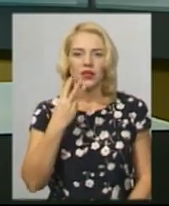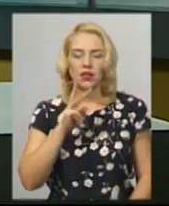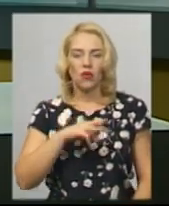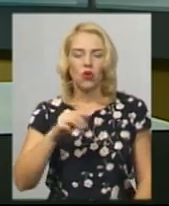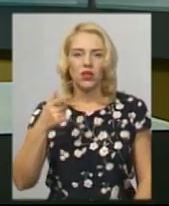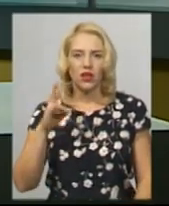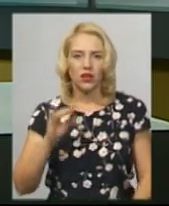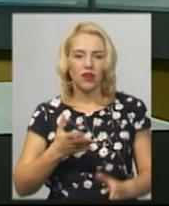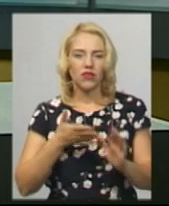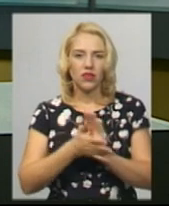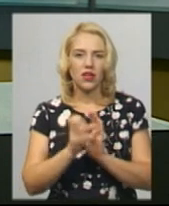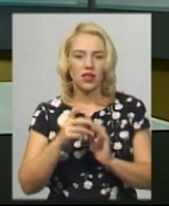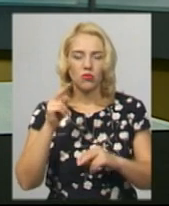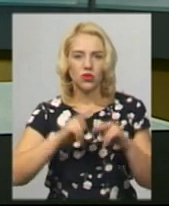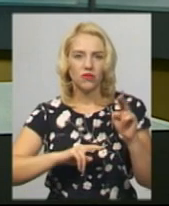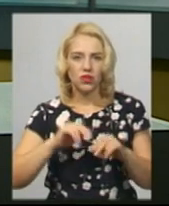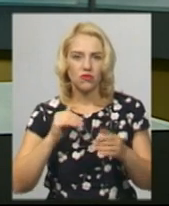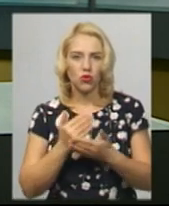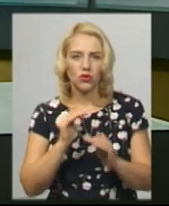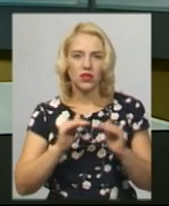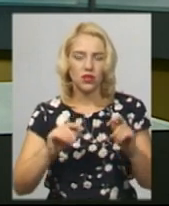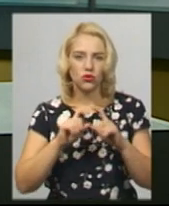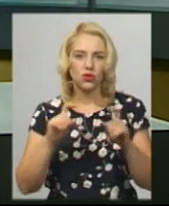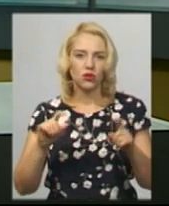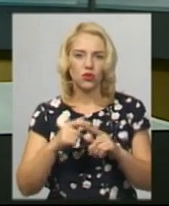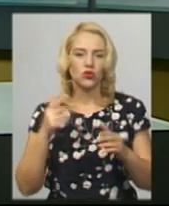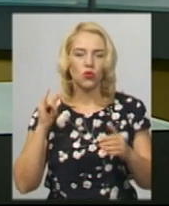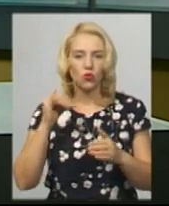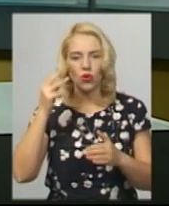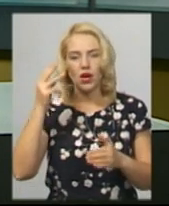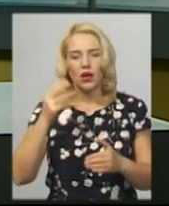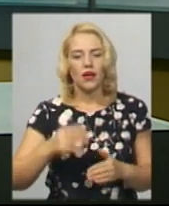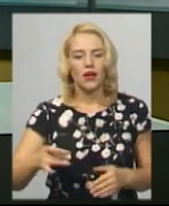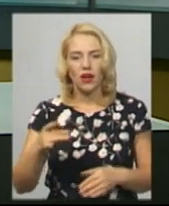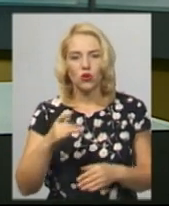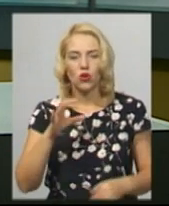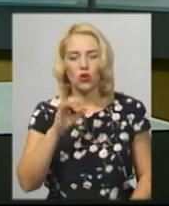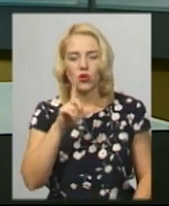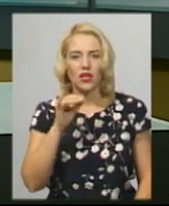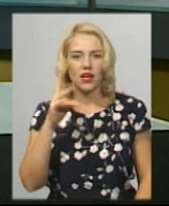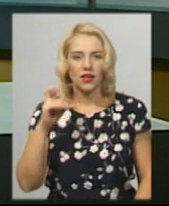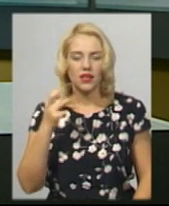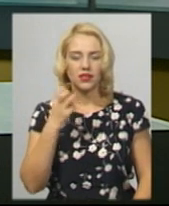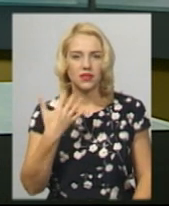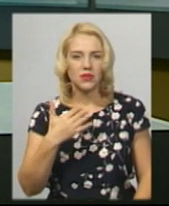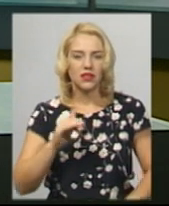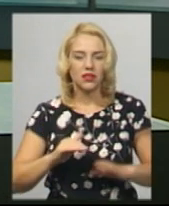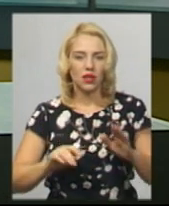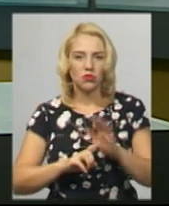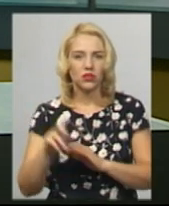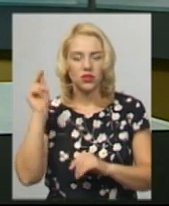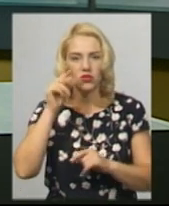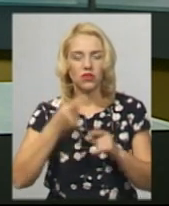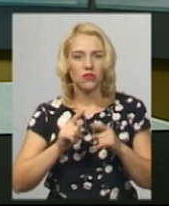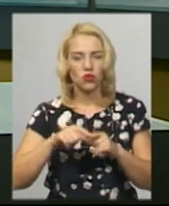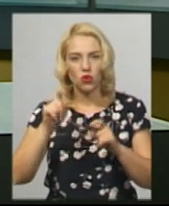гривень витратили на будівництво нового дитячого садочку у Хмельницькому мікрорайоні Озерна. Сьогодні 350 дітей розпочали навчання